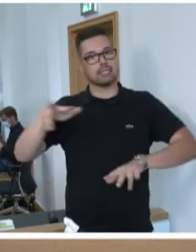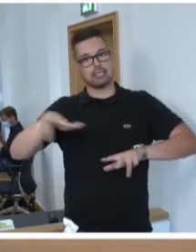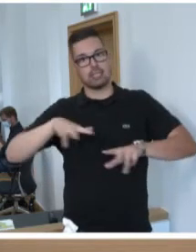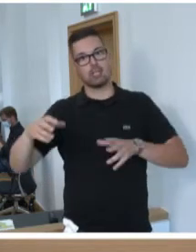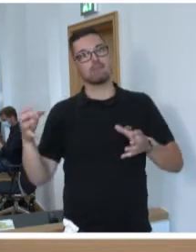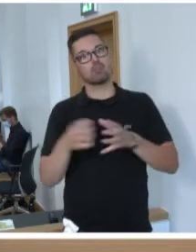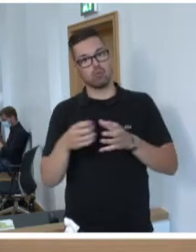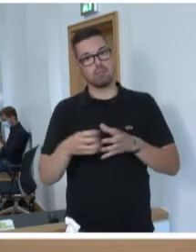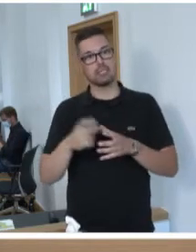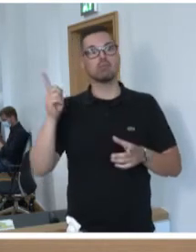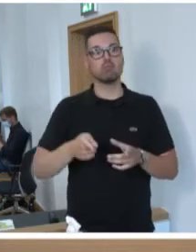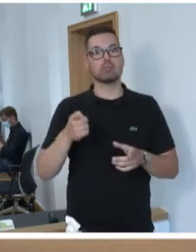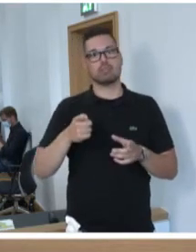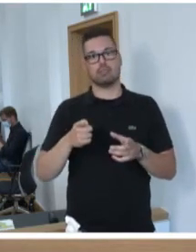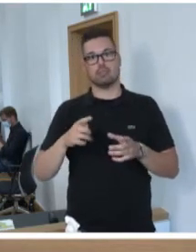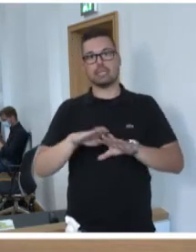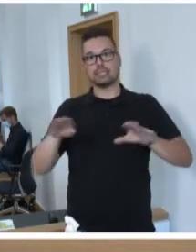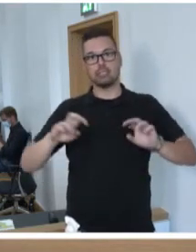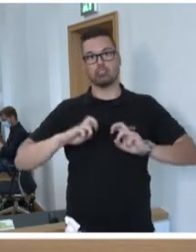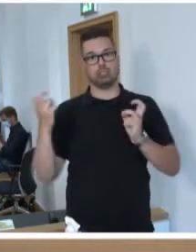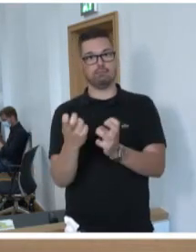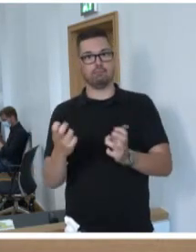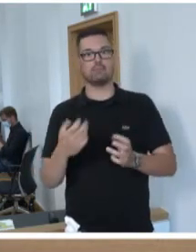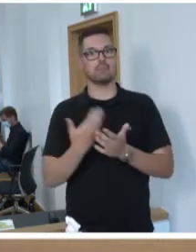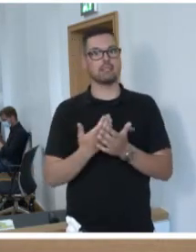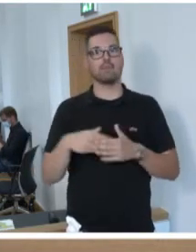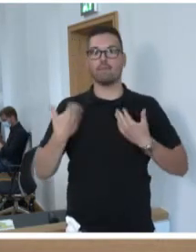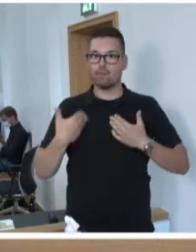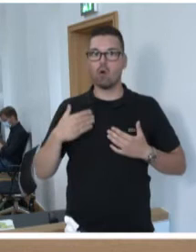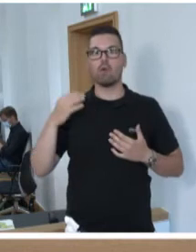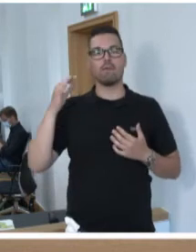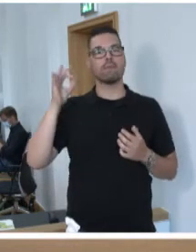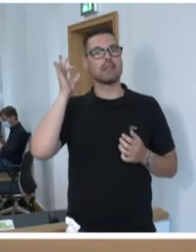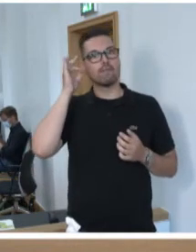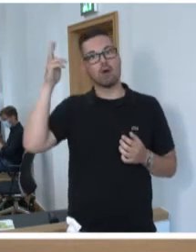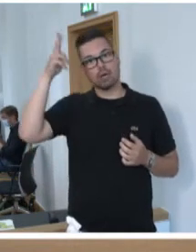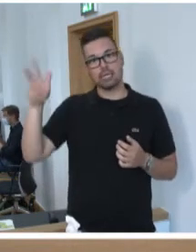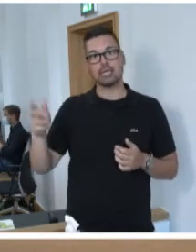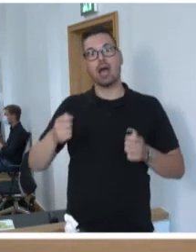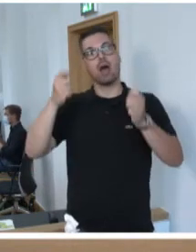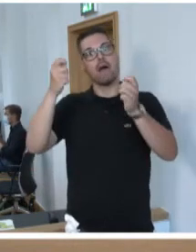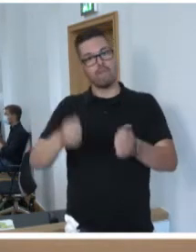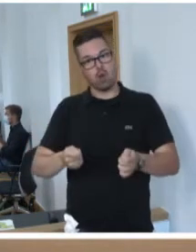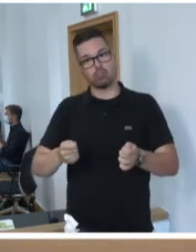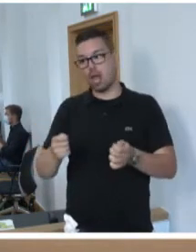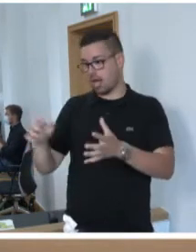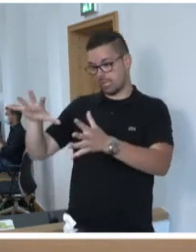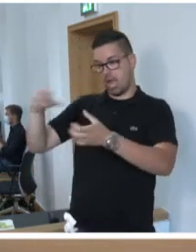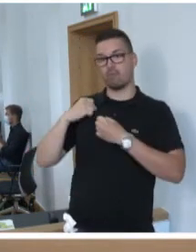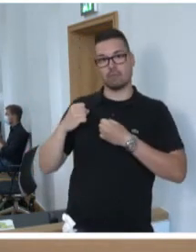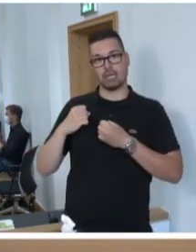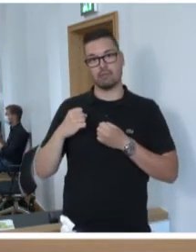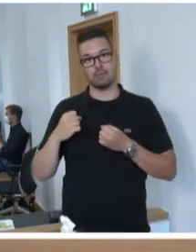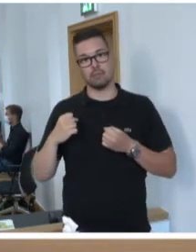jetzt an einen Tisch. Und deshalb freue ich mich, Frau Ministerpräsidentin, liebe Anke Rehlinger, dass Sie meinen Vorschlag aufgreifen und die Saar